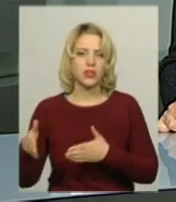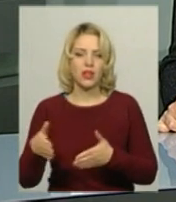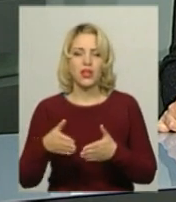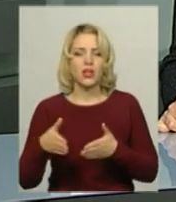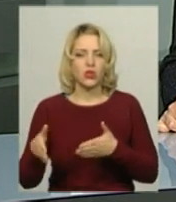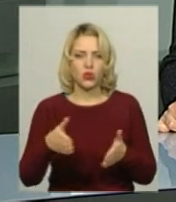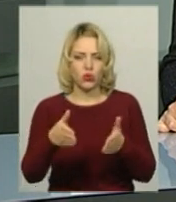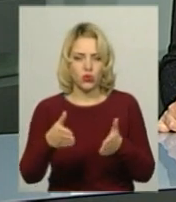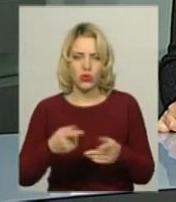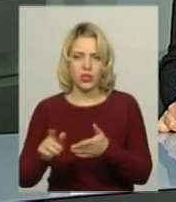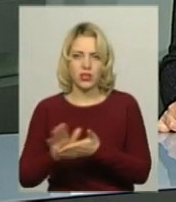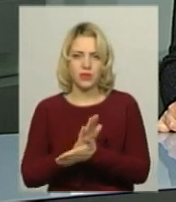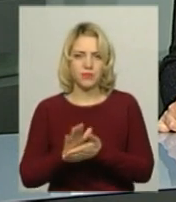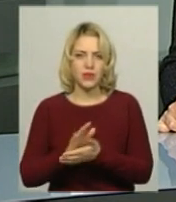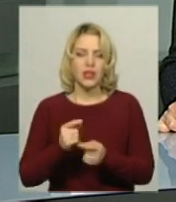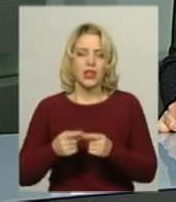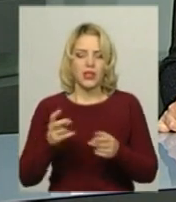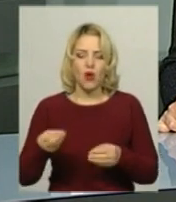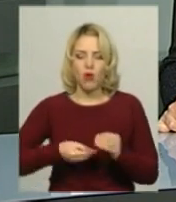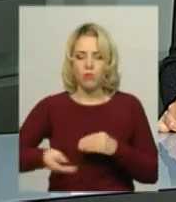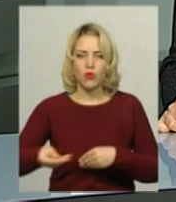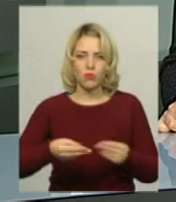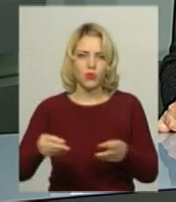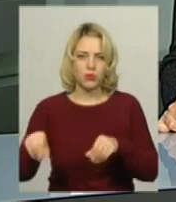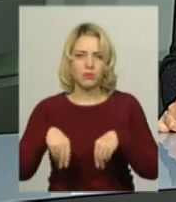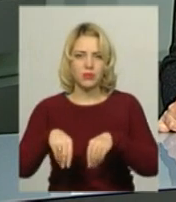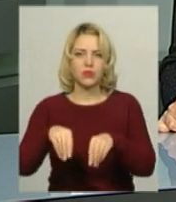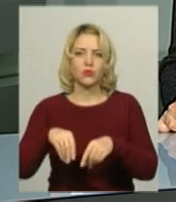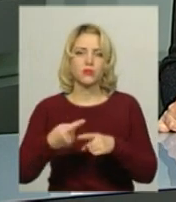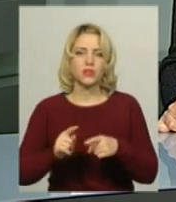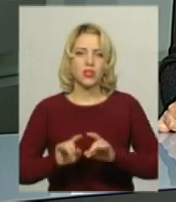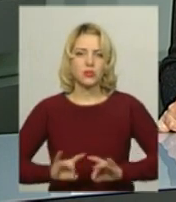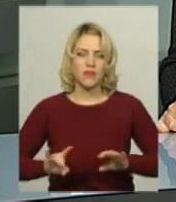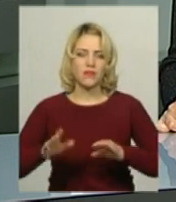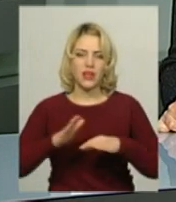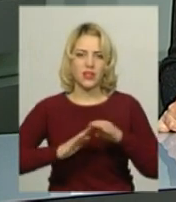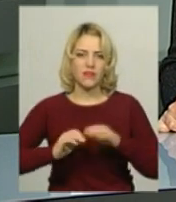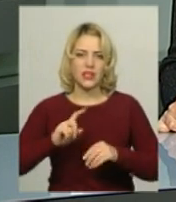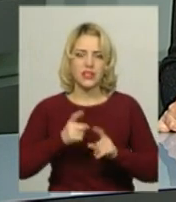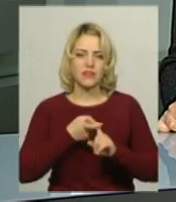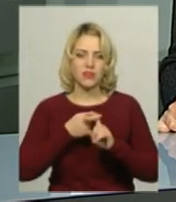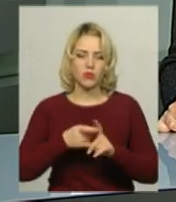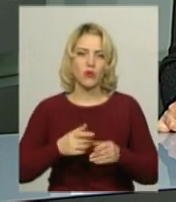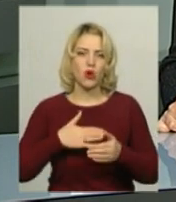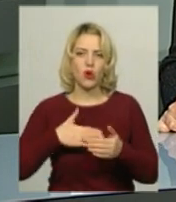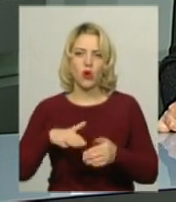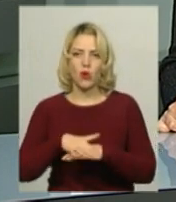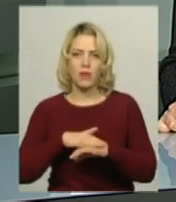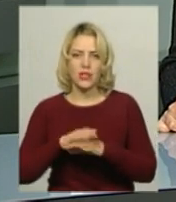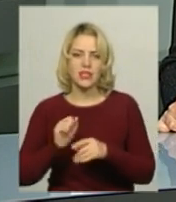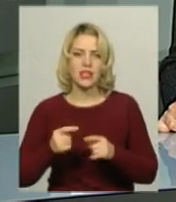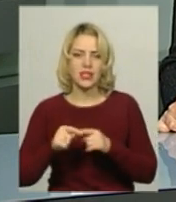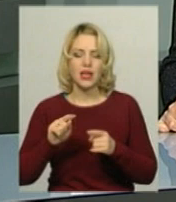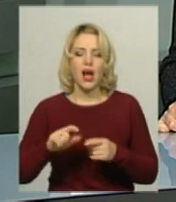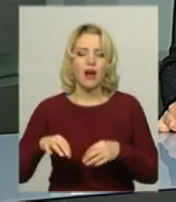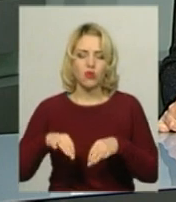дорожнього покриття проти ожеледними матеріалами на автошляхах Хмельниччини. Про це розповідає фахівець із зв'язків з громадськістю та ЗМІ служби автомобільних